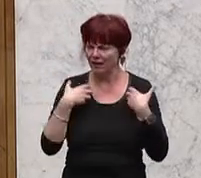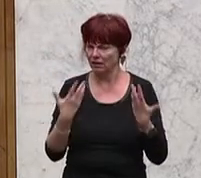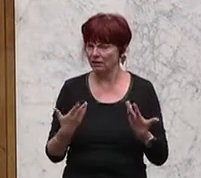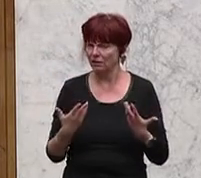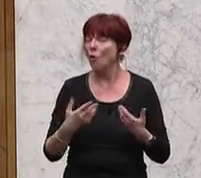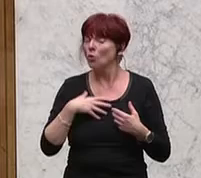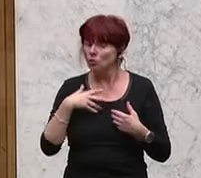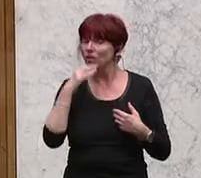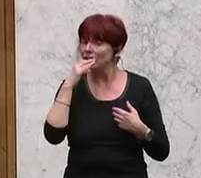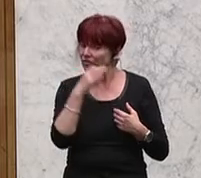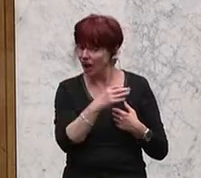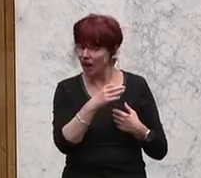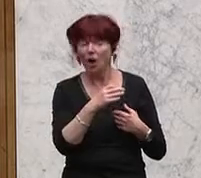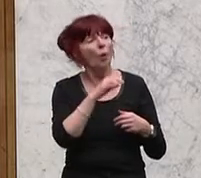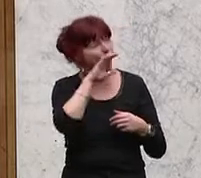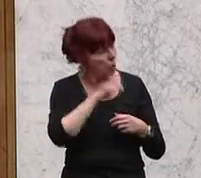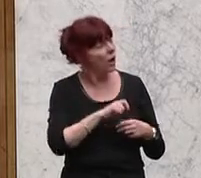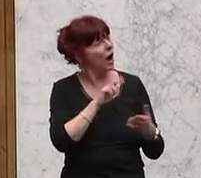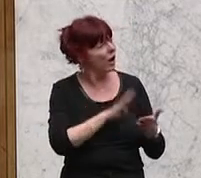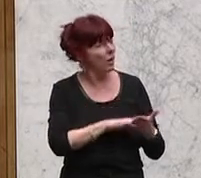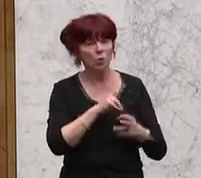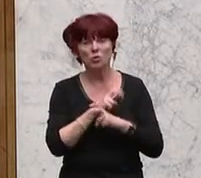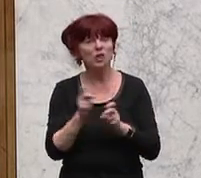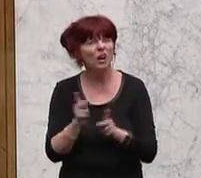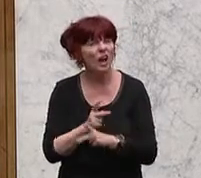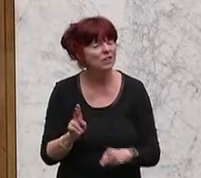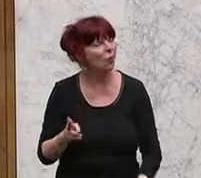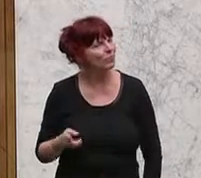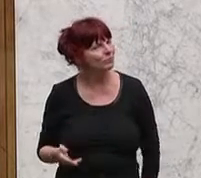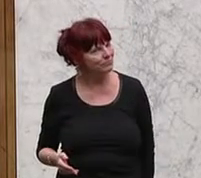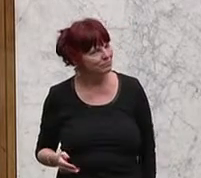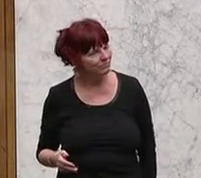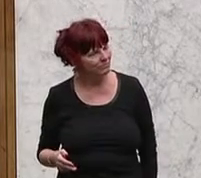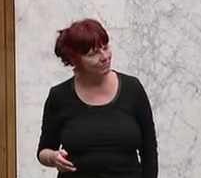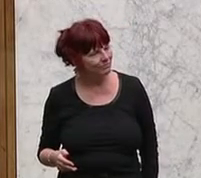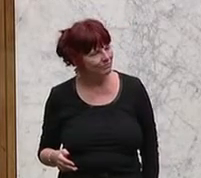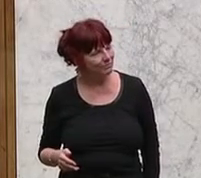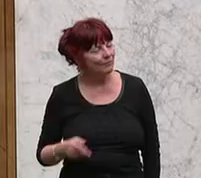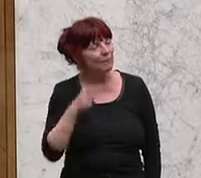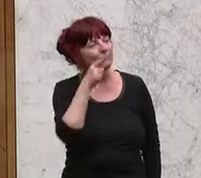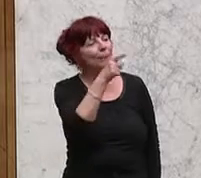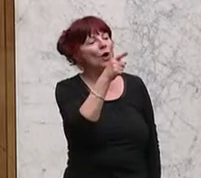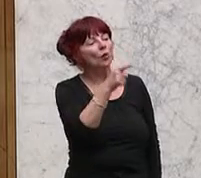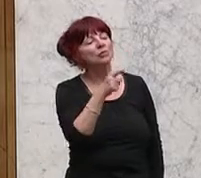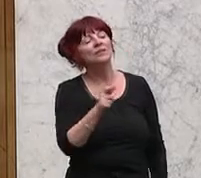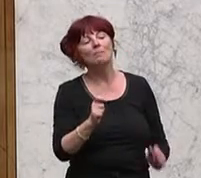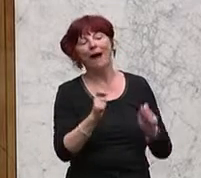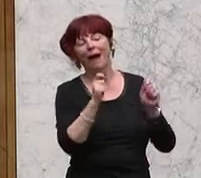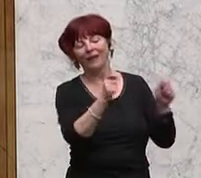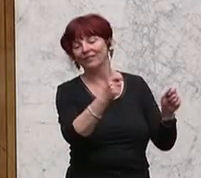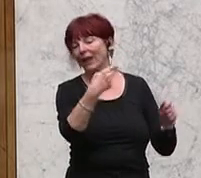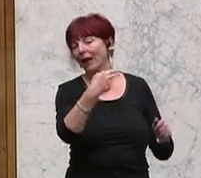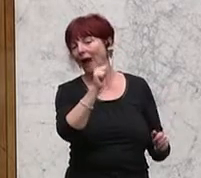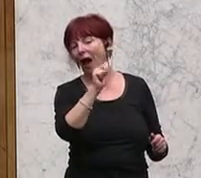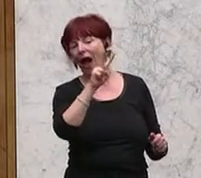Österreicher nicht. Das zum einen. Und wir werden übrigens dem Antrag Hagen zustimmen, weil der will